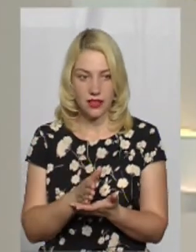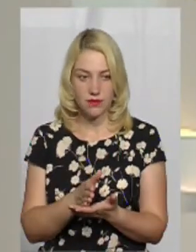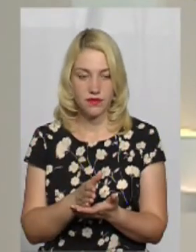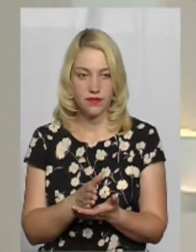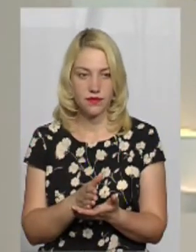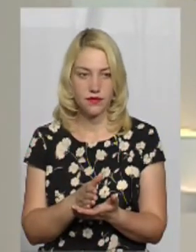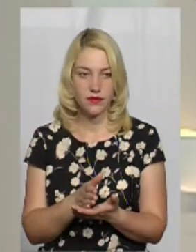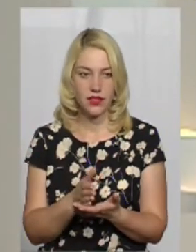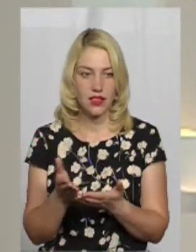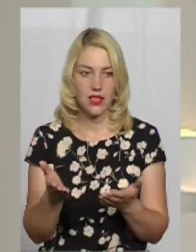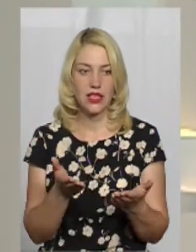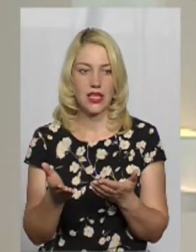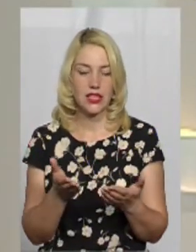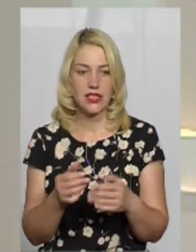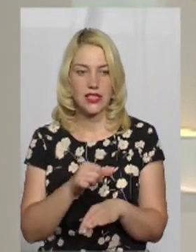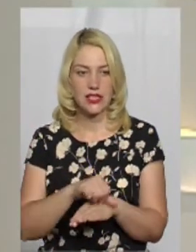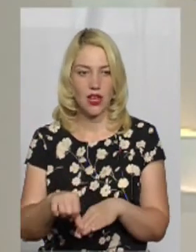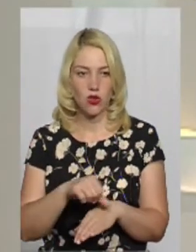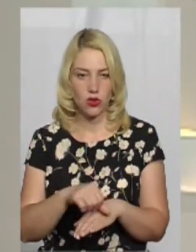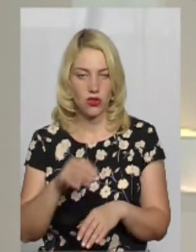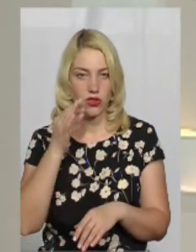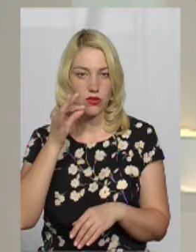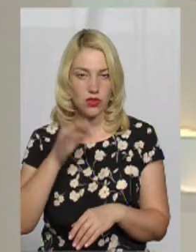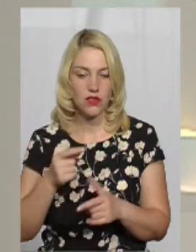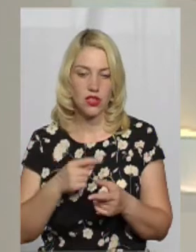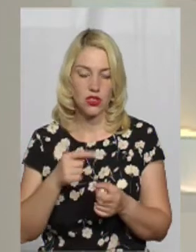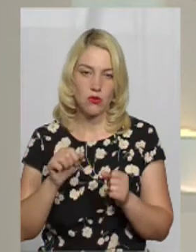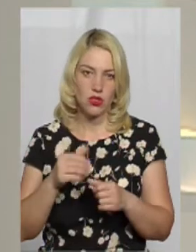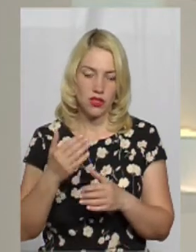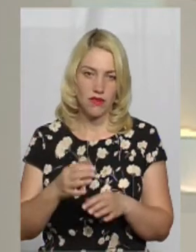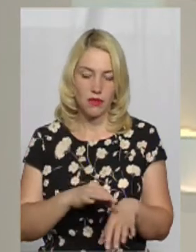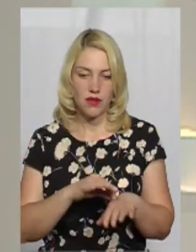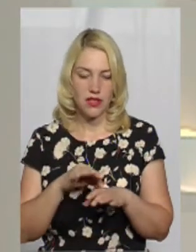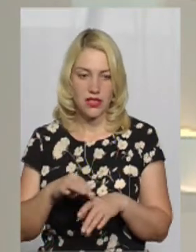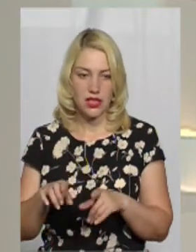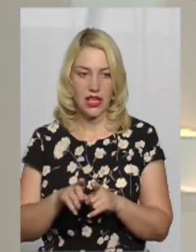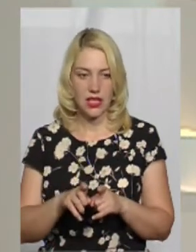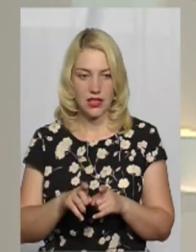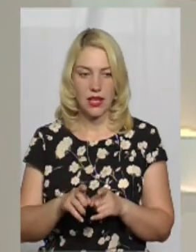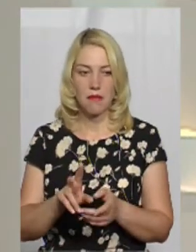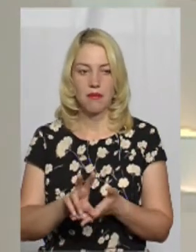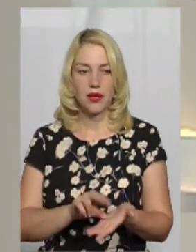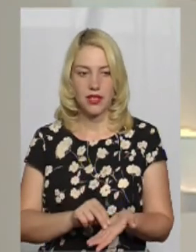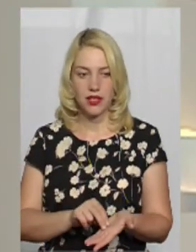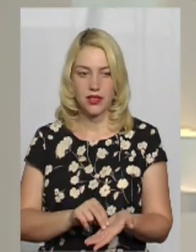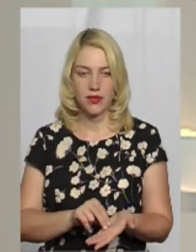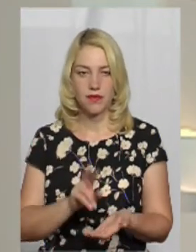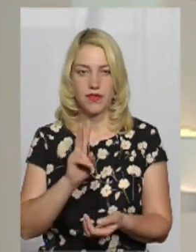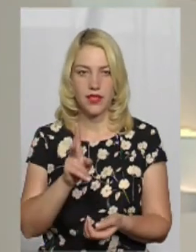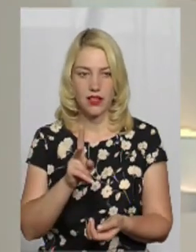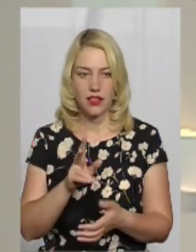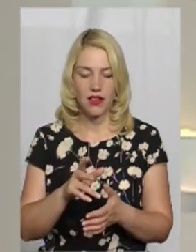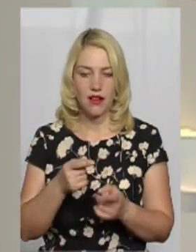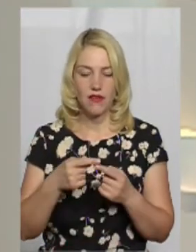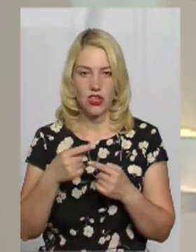Є якийсь закордонний досвід. Чи можете ви привести такий приклад, як